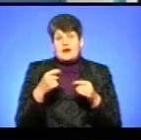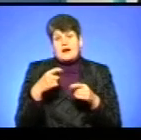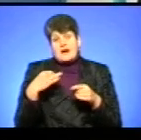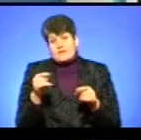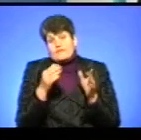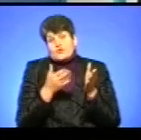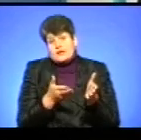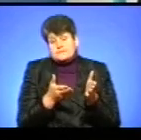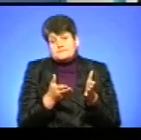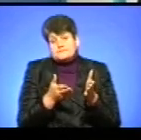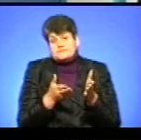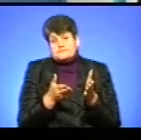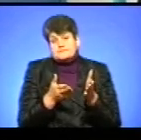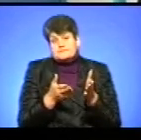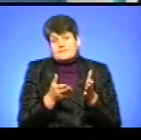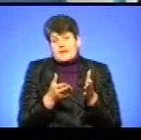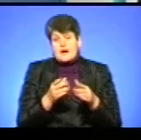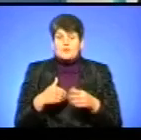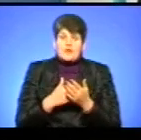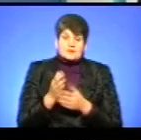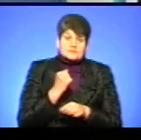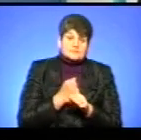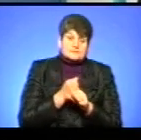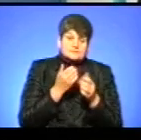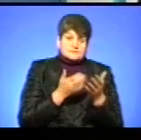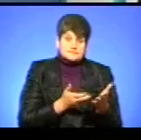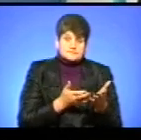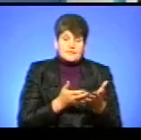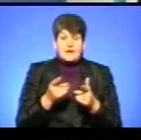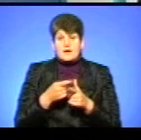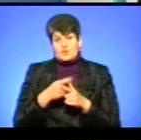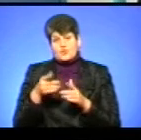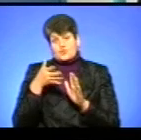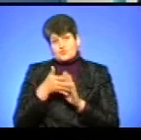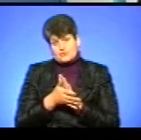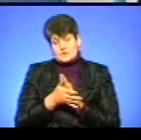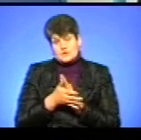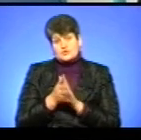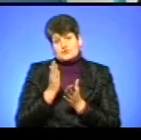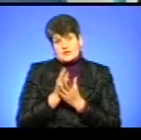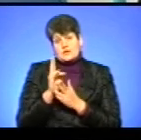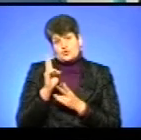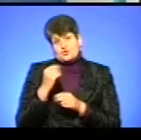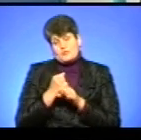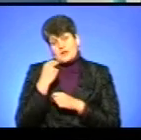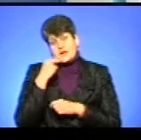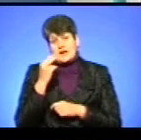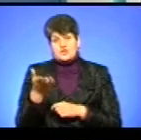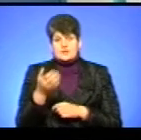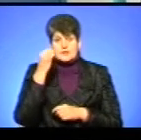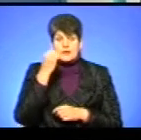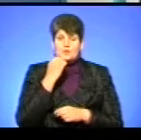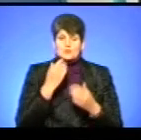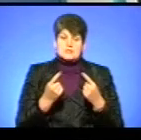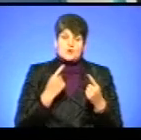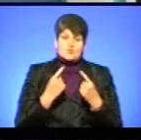або ведає більш якісно свою роботу, або розуміє, що, можливо, є ті, хто зроблять за неї кращі. І дякую вам за розмови.